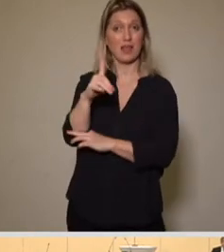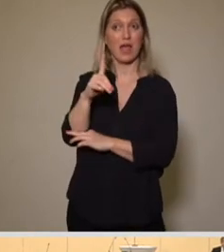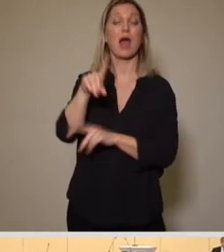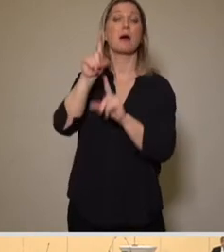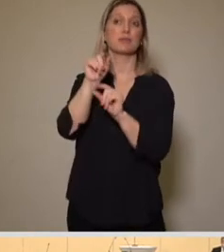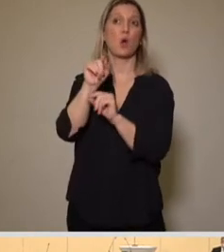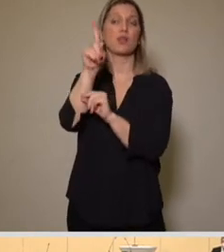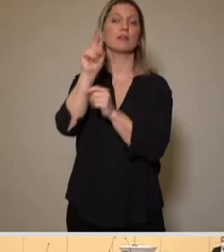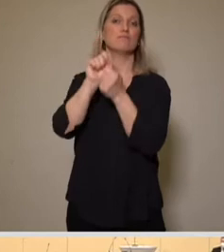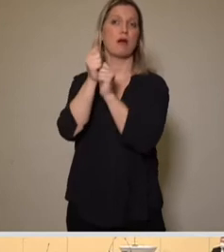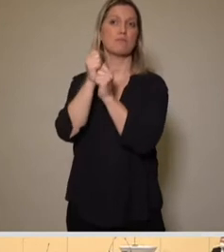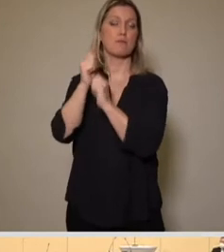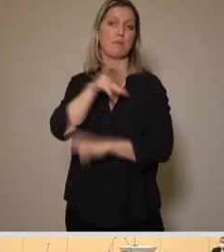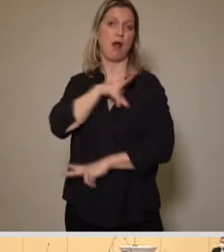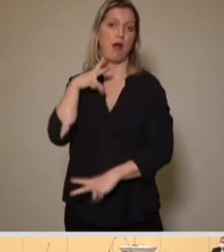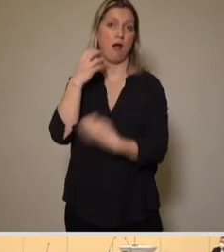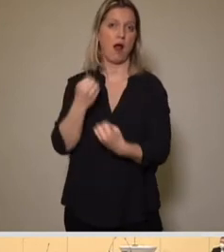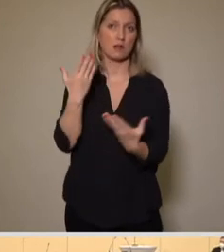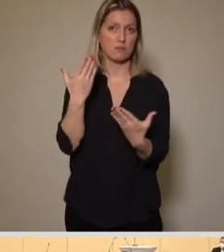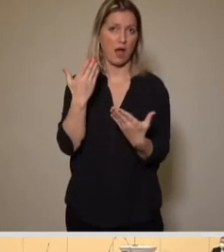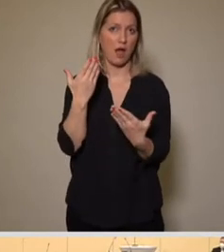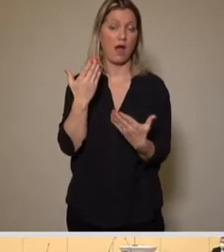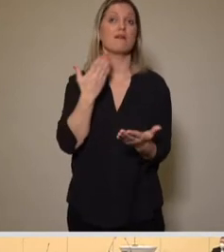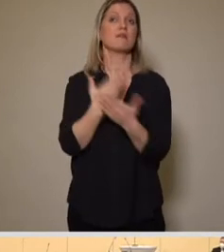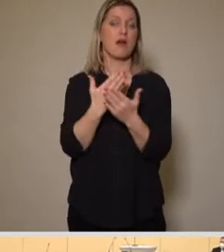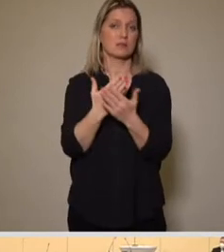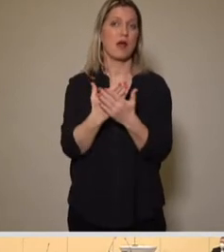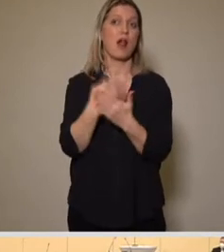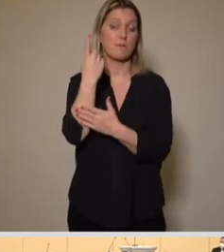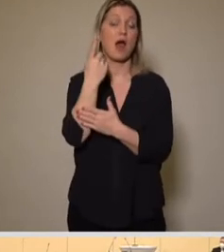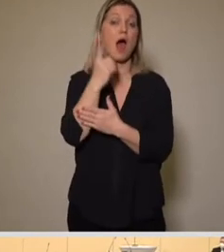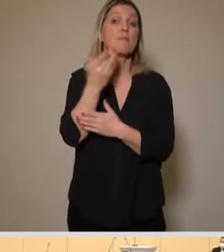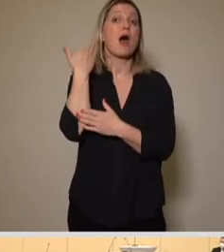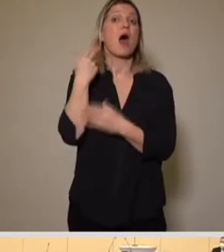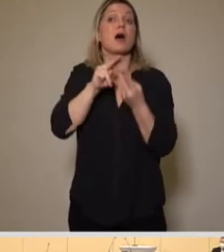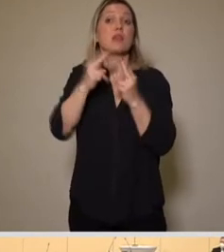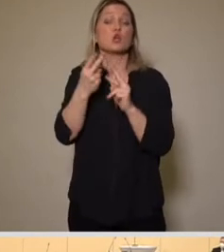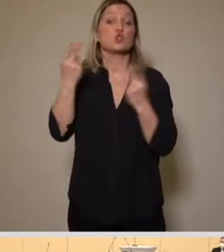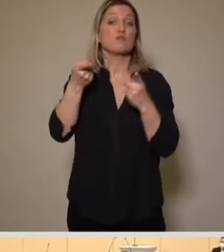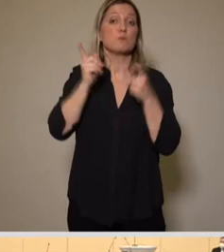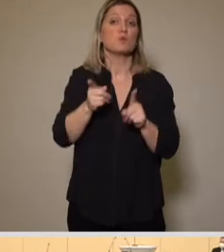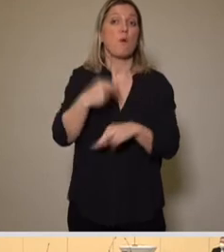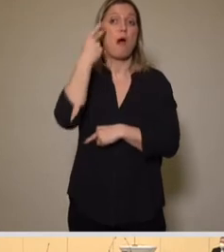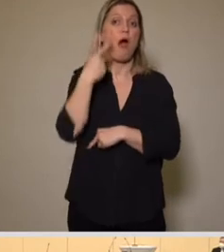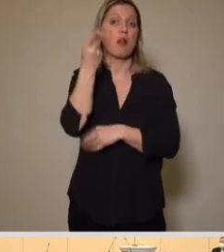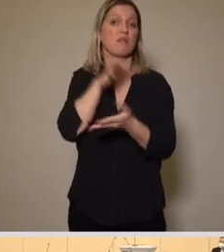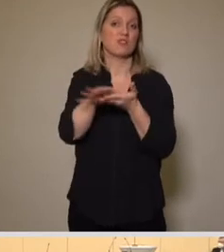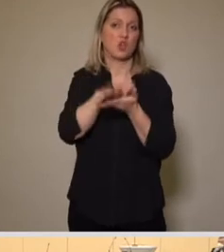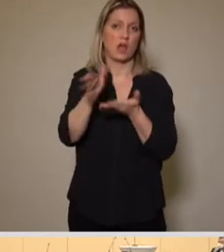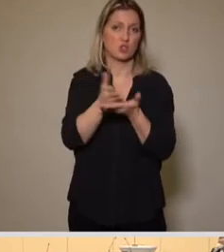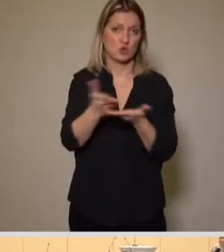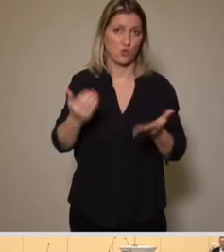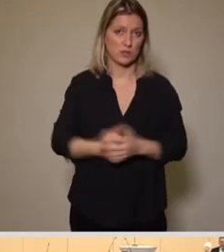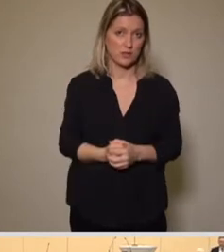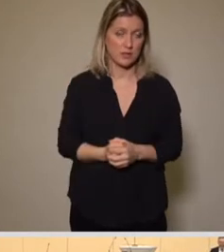auch hier eine Umrüstung vorzunehmen. Und hier, wie gesagt, war die Leuchtkörper auch verschlissen, also musste sozusagen zwangsläufig auch tätig werden. Danke.